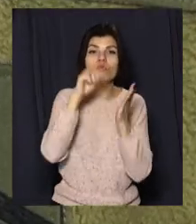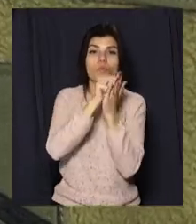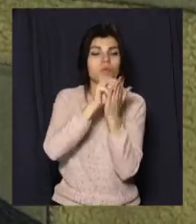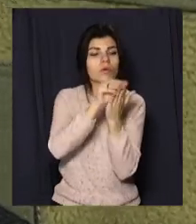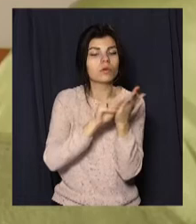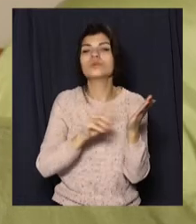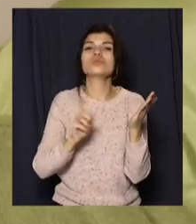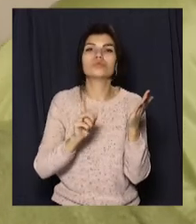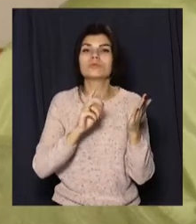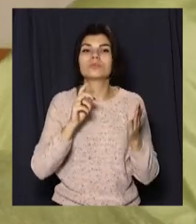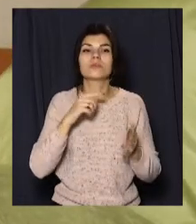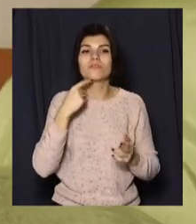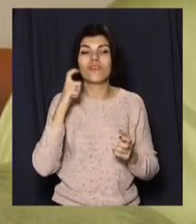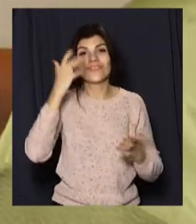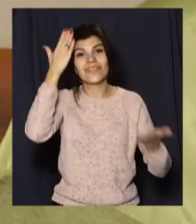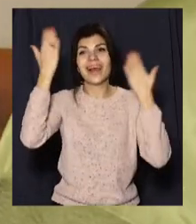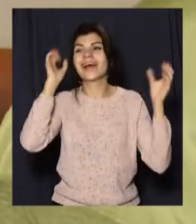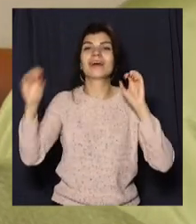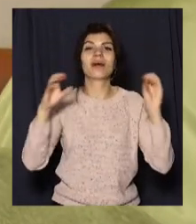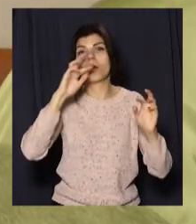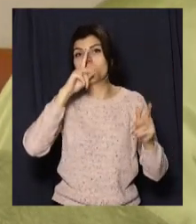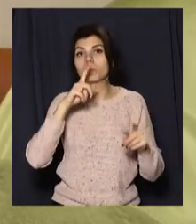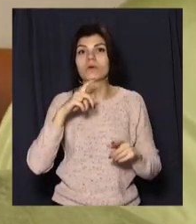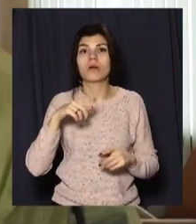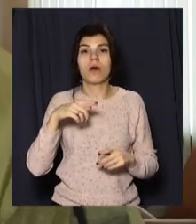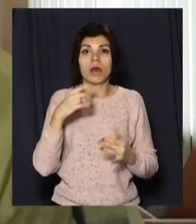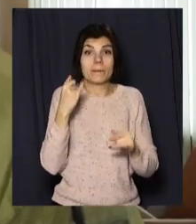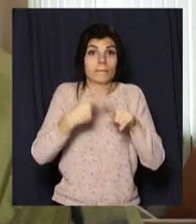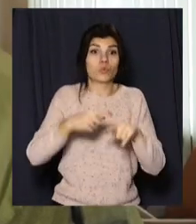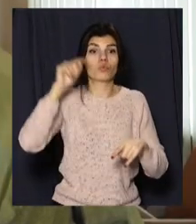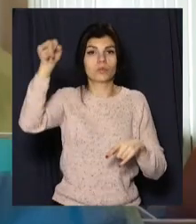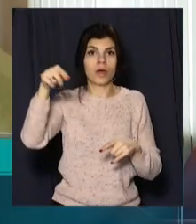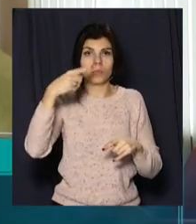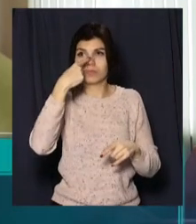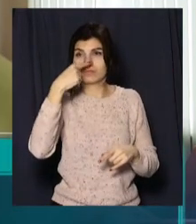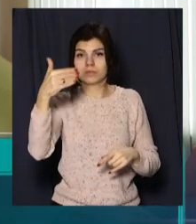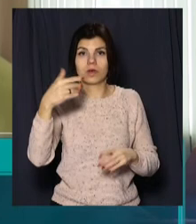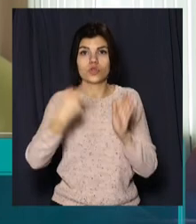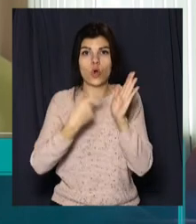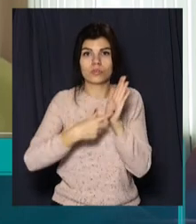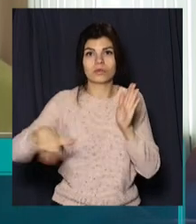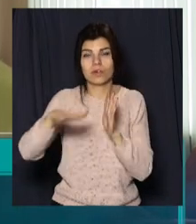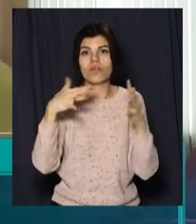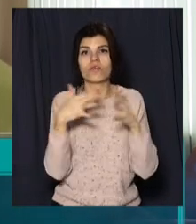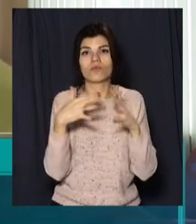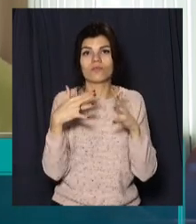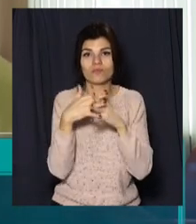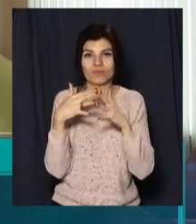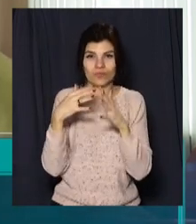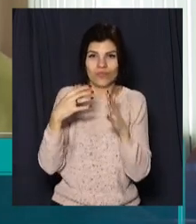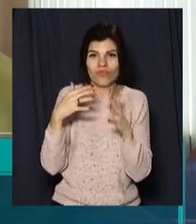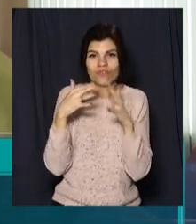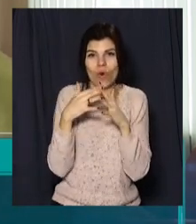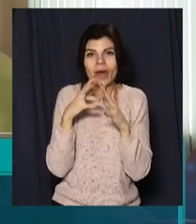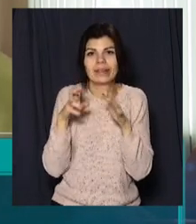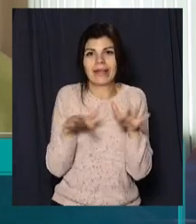йдеться про заречність таких веселощів, коли на Сході України військові дії. Це дуже негативно впливає на людей, яких була пошкоджена психіка під